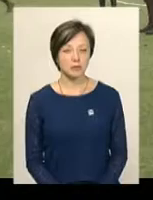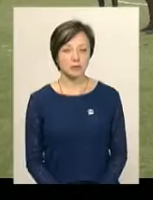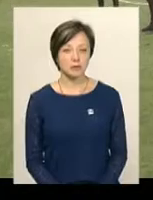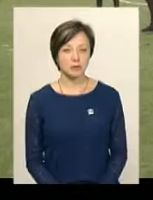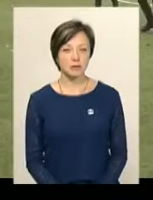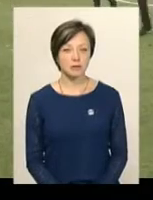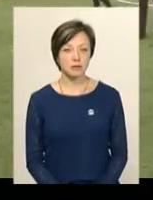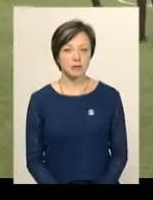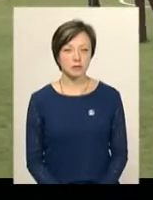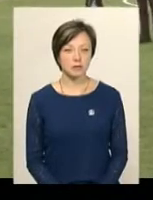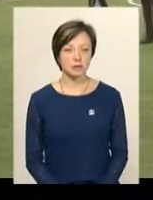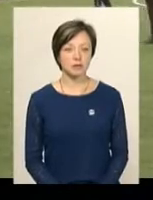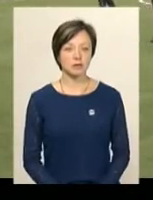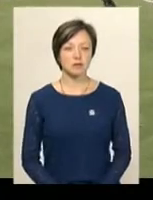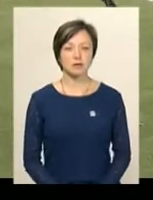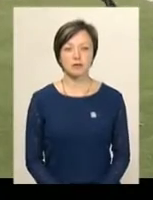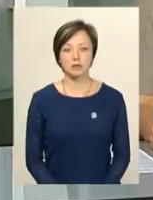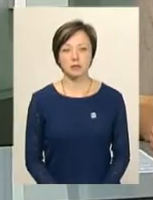Віктор Кривий. Новини Поділля. Центр.